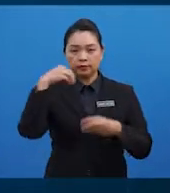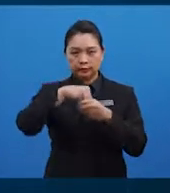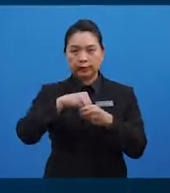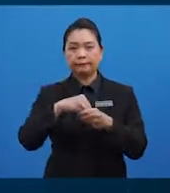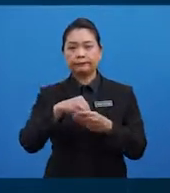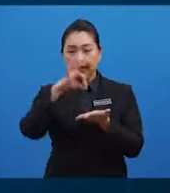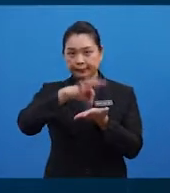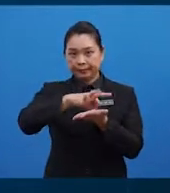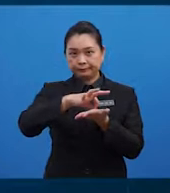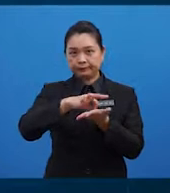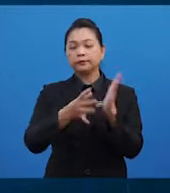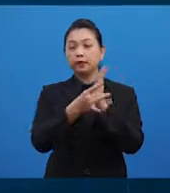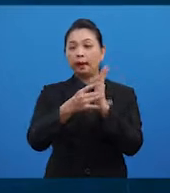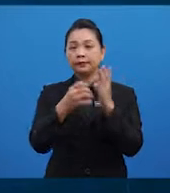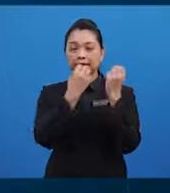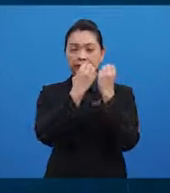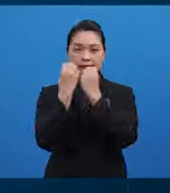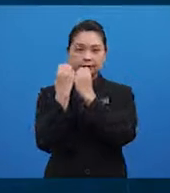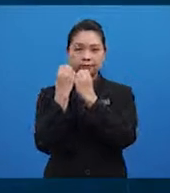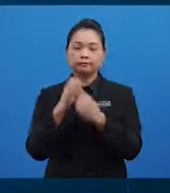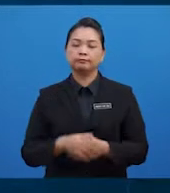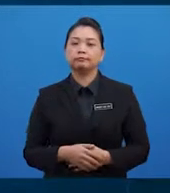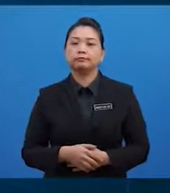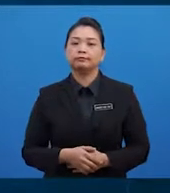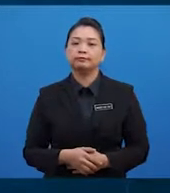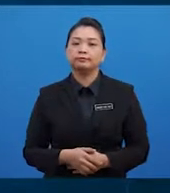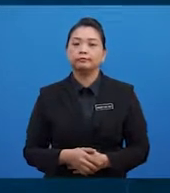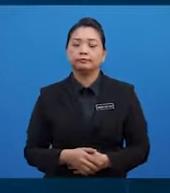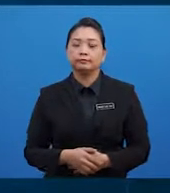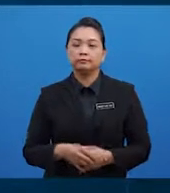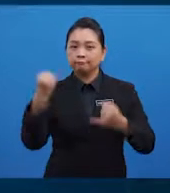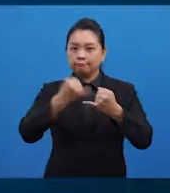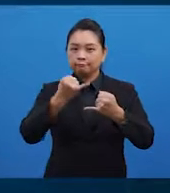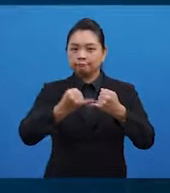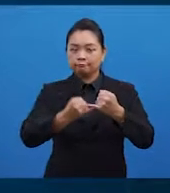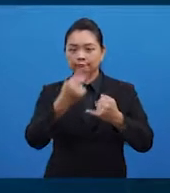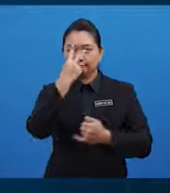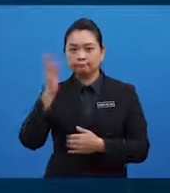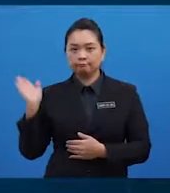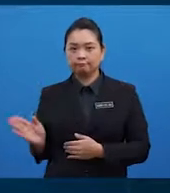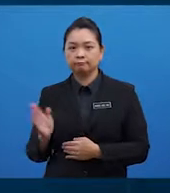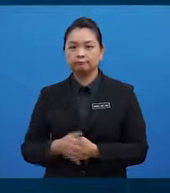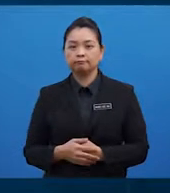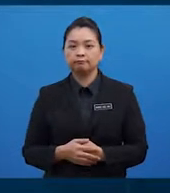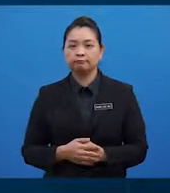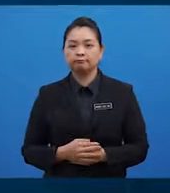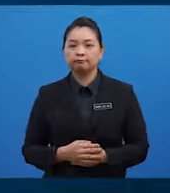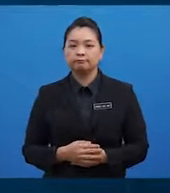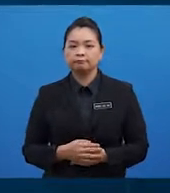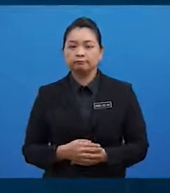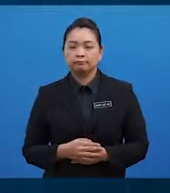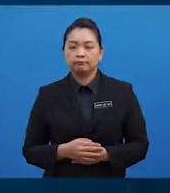minyak jagung, daging dan kepah. Akhir sekali, selenium